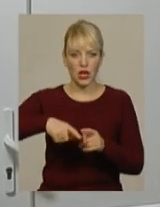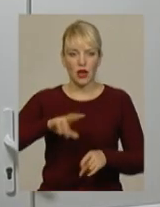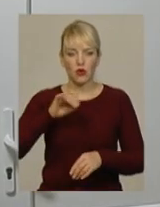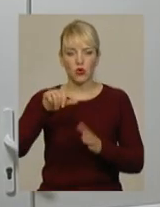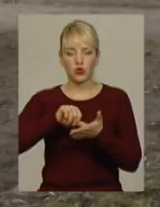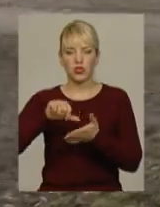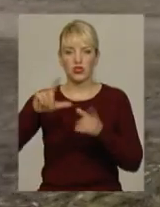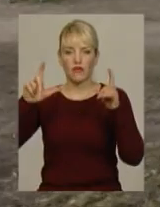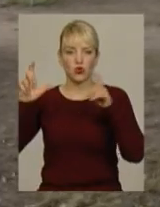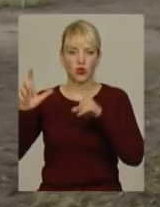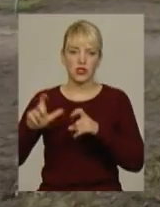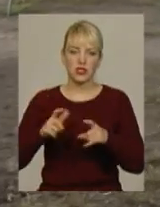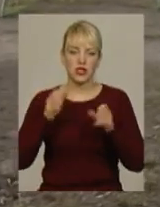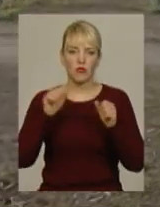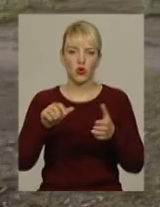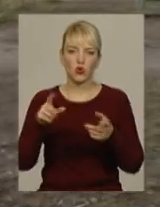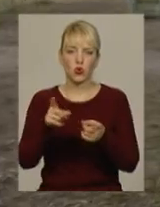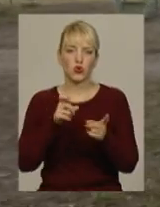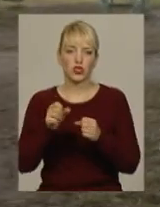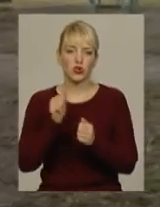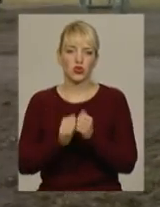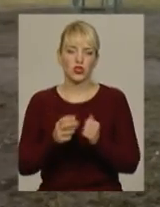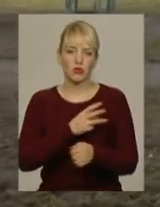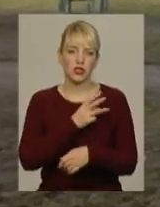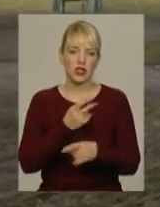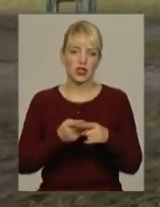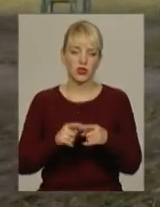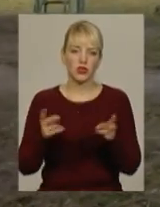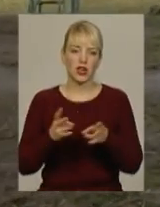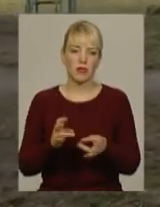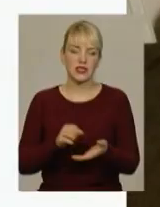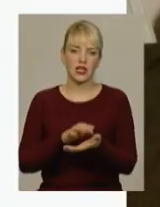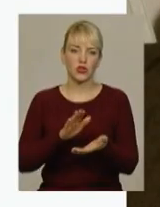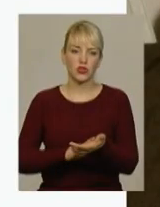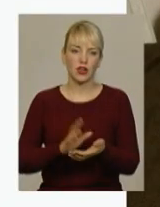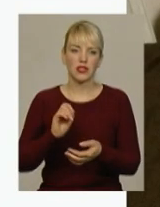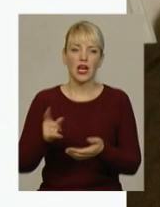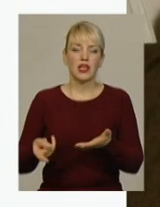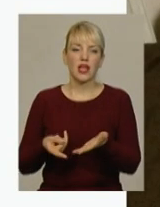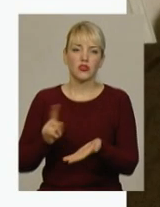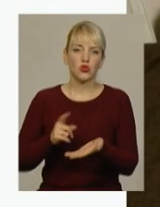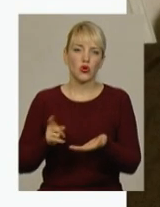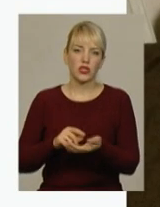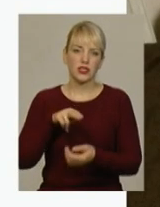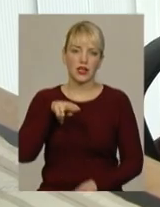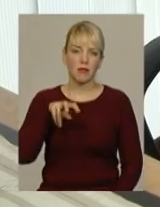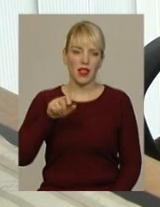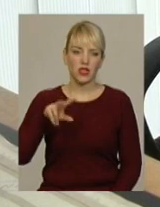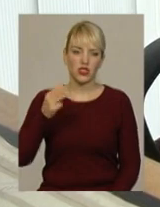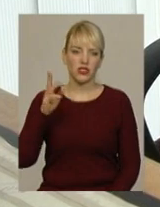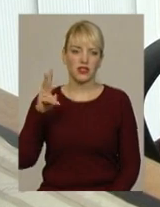фотосесії може долучитись кожен бажаючий. Для цього необхідно зареєструватись на сторінці Ольги Площинської у Фейсбуці.